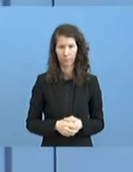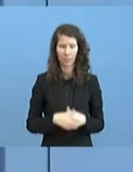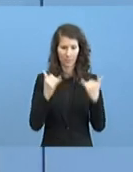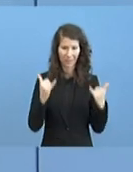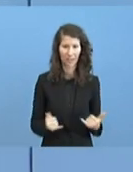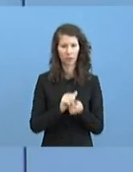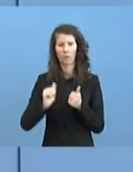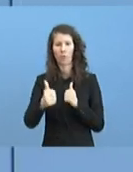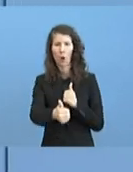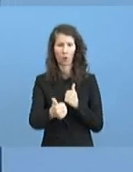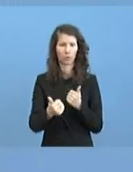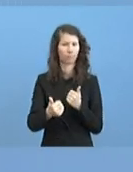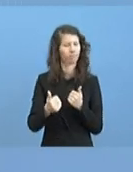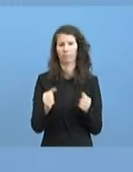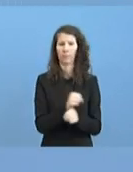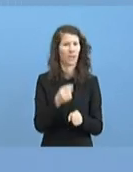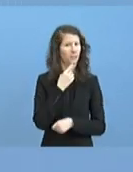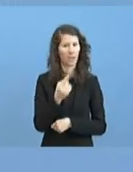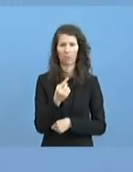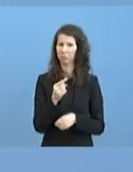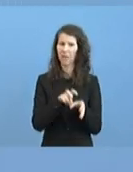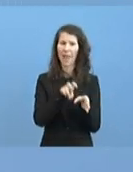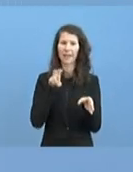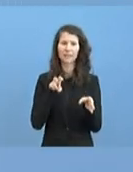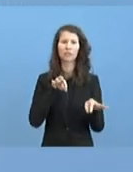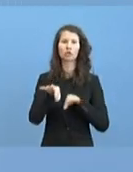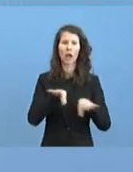Exit-Strategie oder Überlegungen in dieser Richtung berichten.